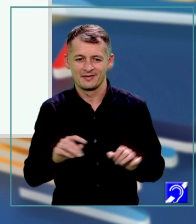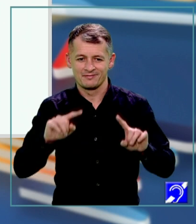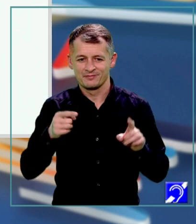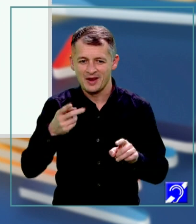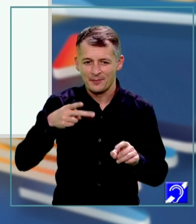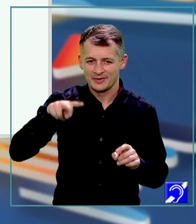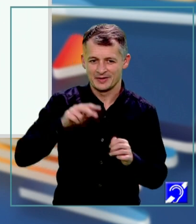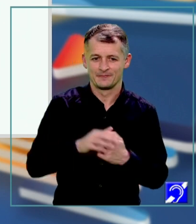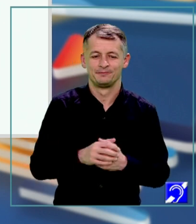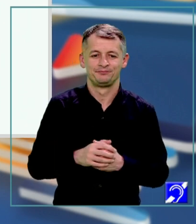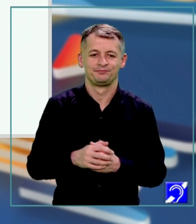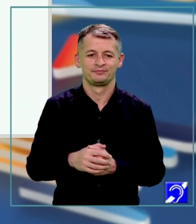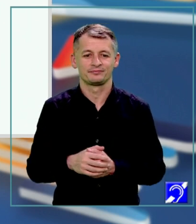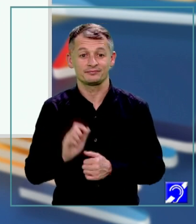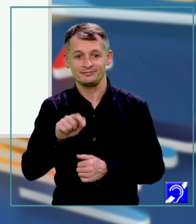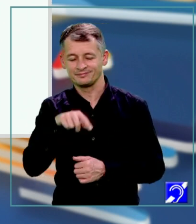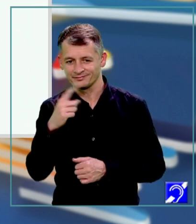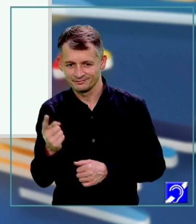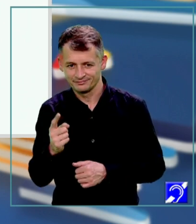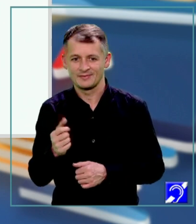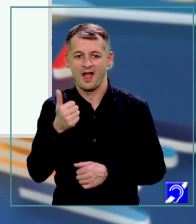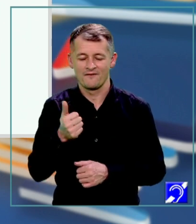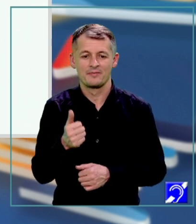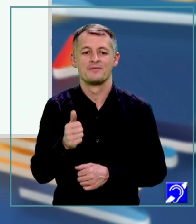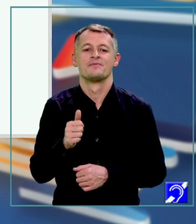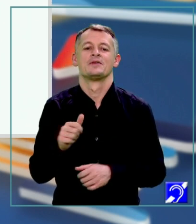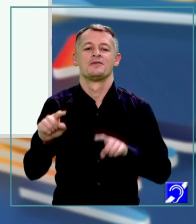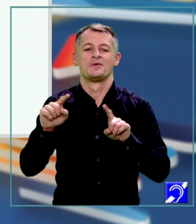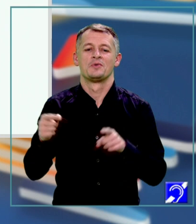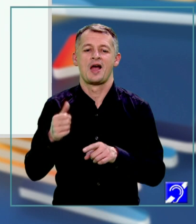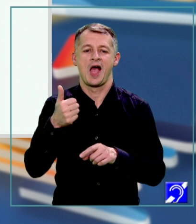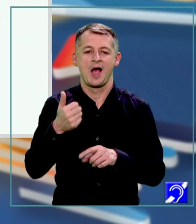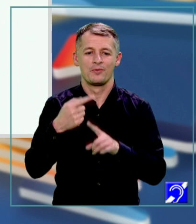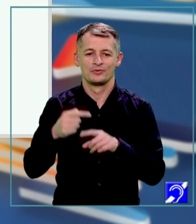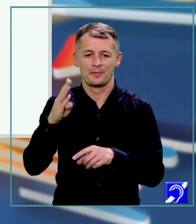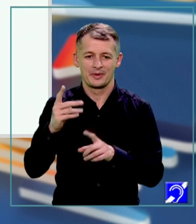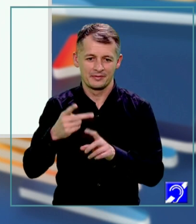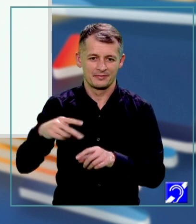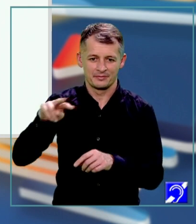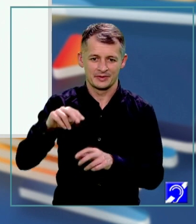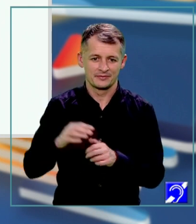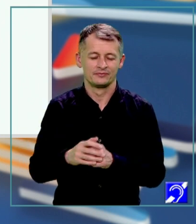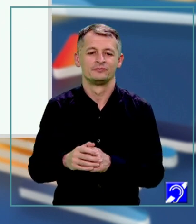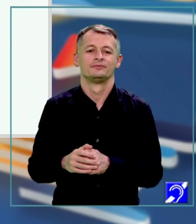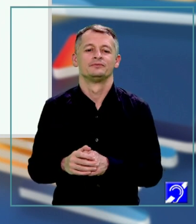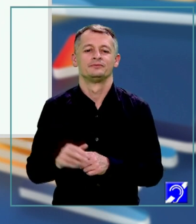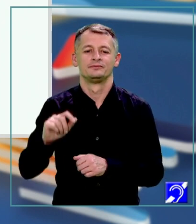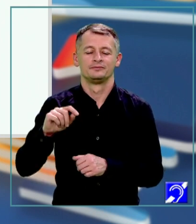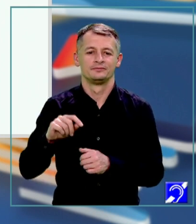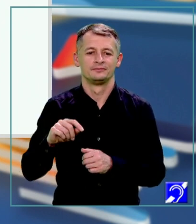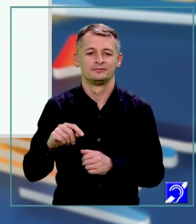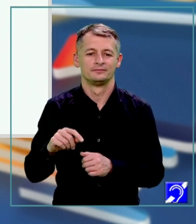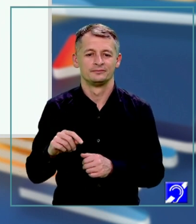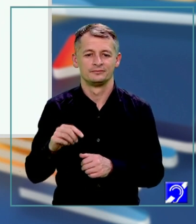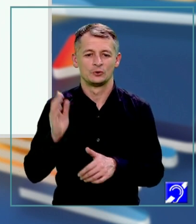pătrat. Aici avem formula A plus B la pătrat. Iar ultimul produs